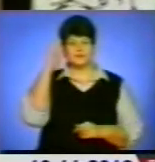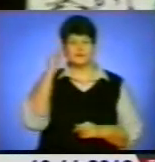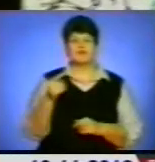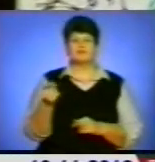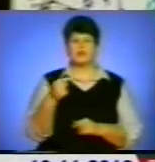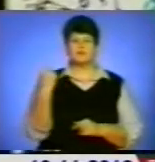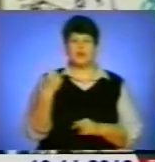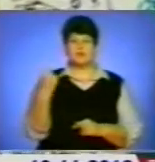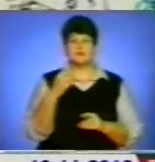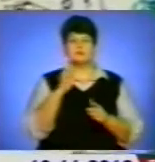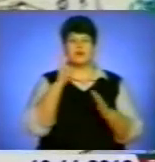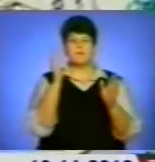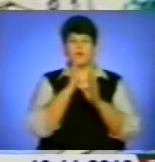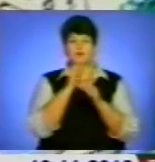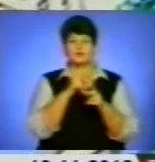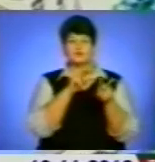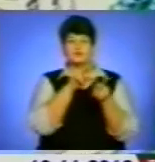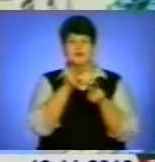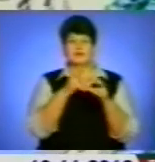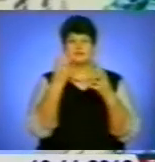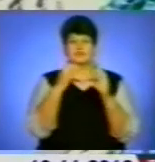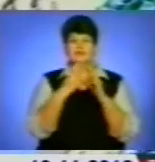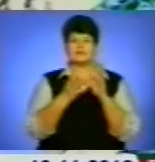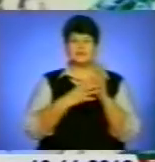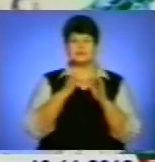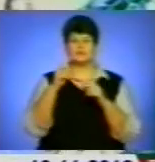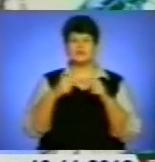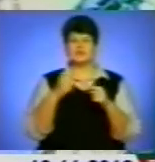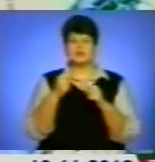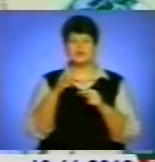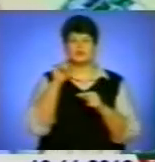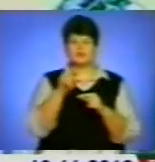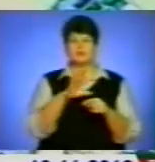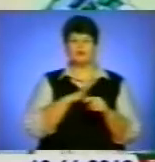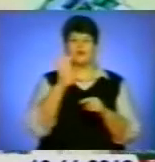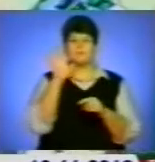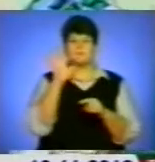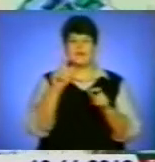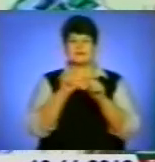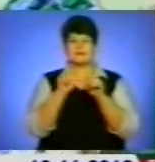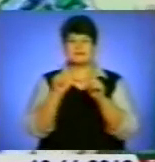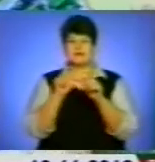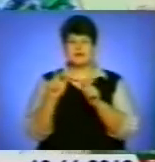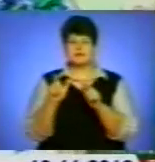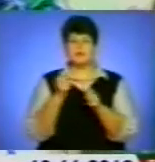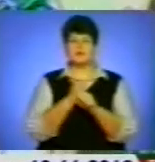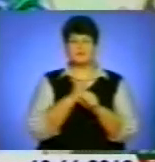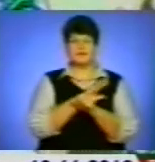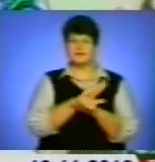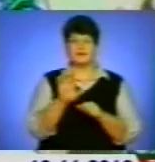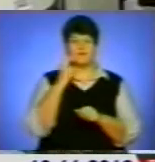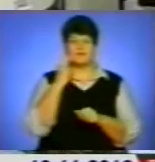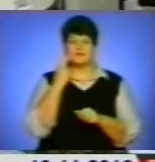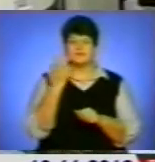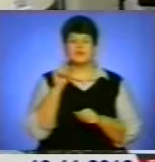області за погодою спостерігали ще у XIX столітті. Тоді функціонували п'ять станцій. Однак працювали вони не систематично.